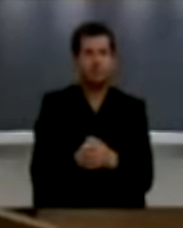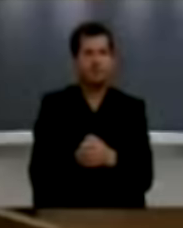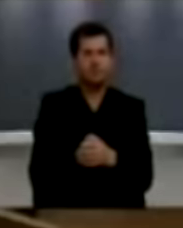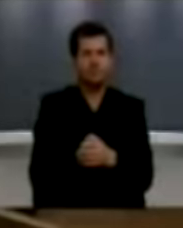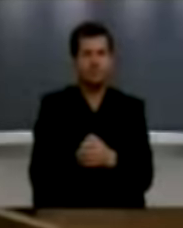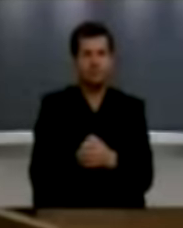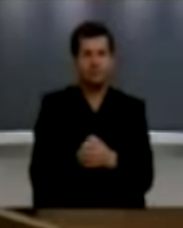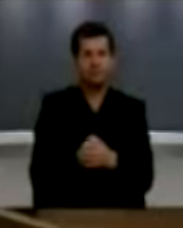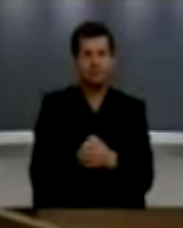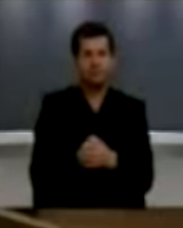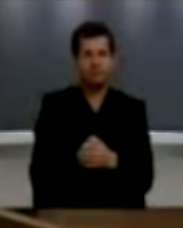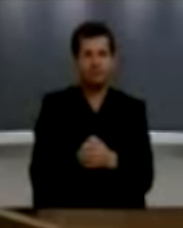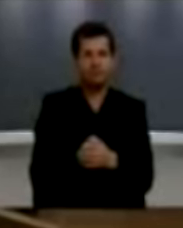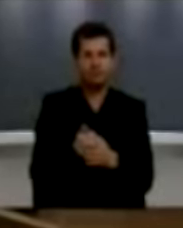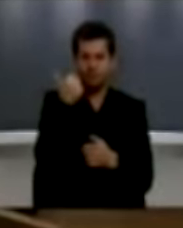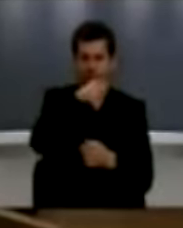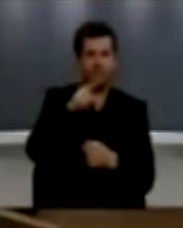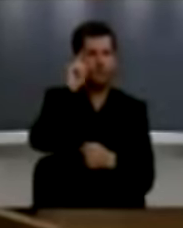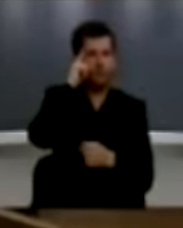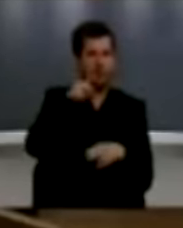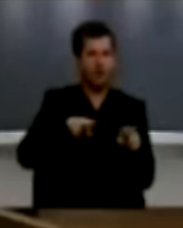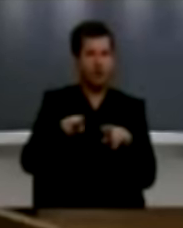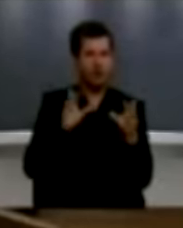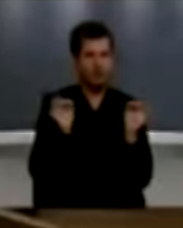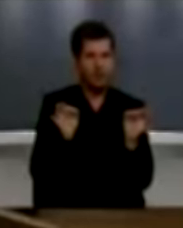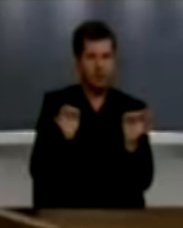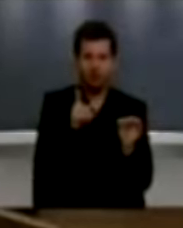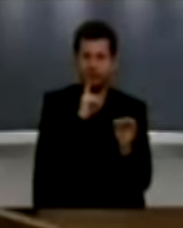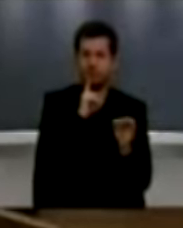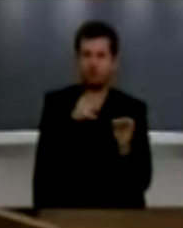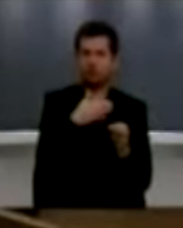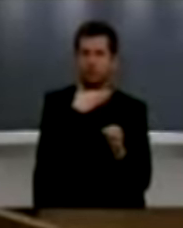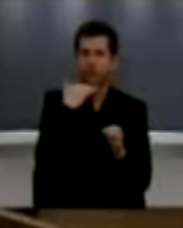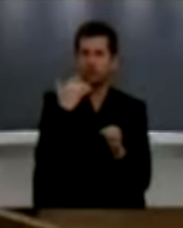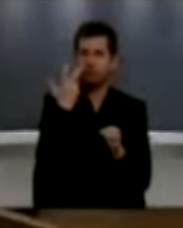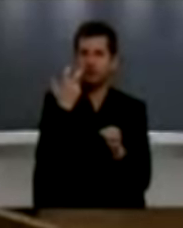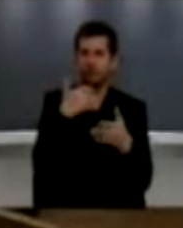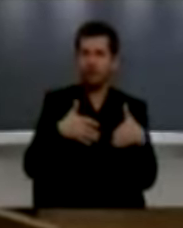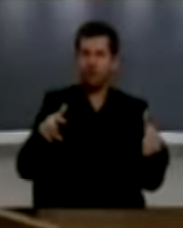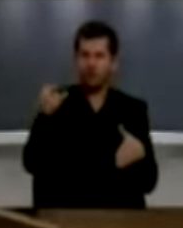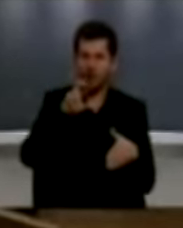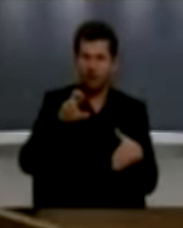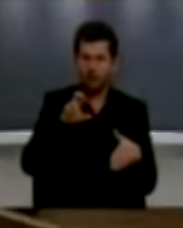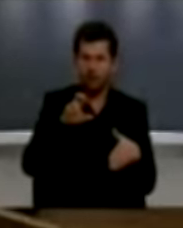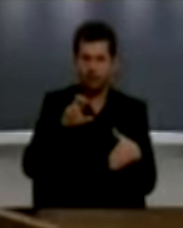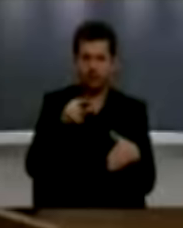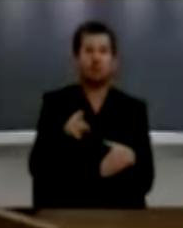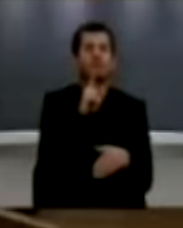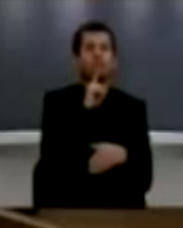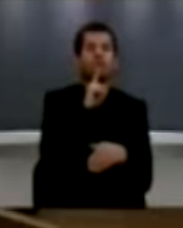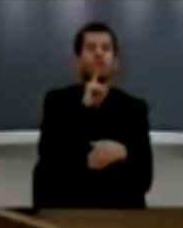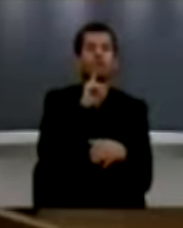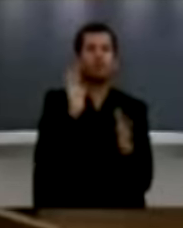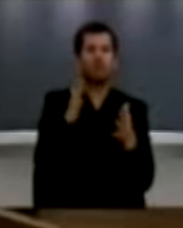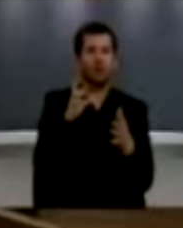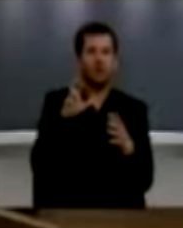Pse po mendojmë që një gjyka të speciale, e cilja kushton më shumë se 300 milion euro, do të bëj atë që nuk e